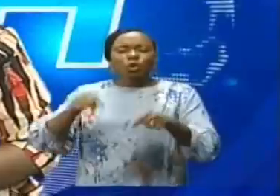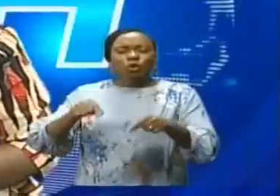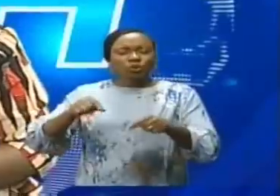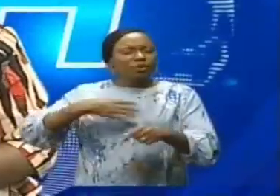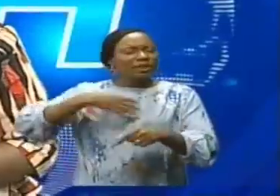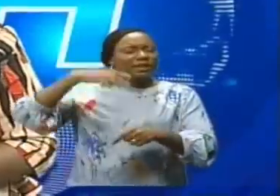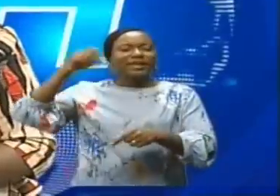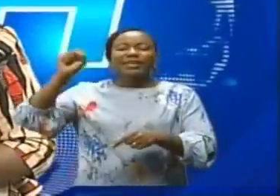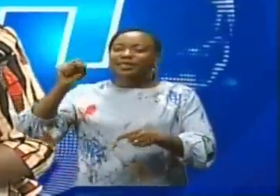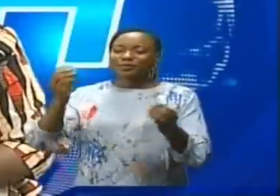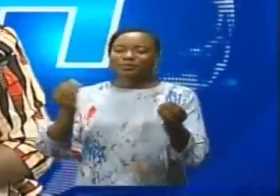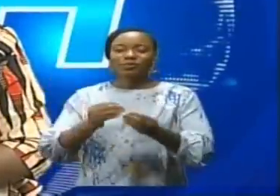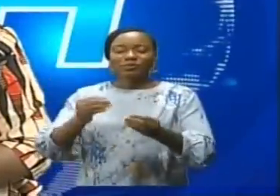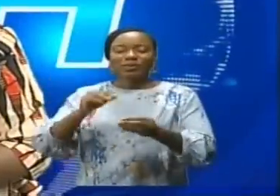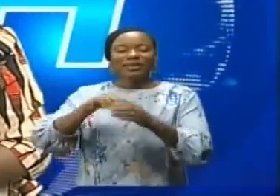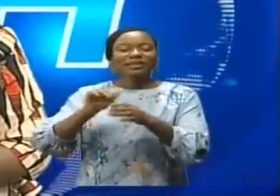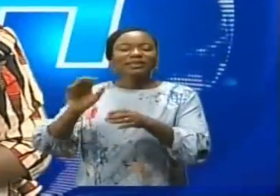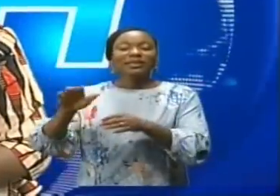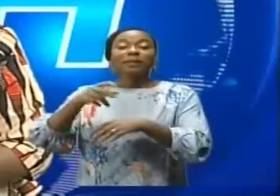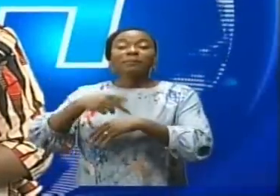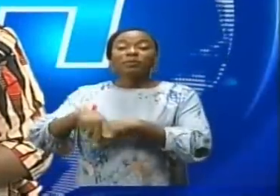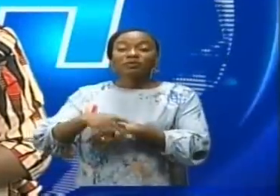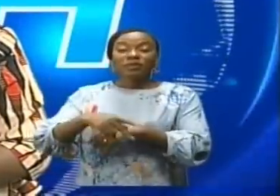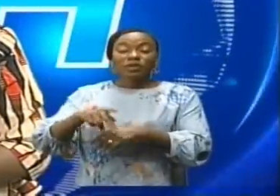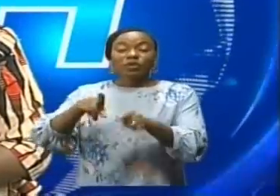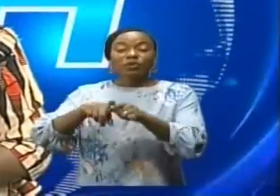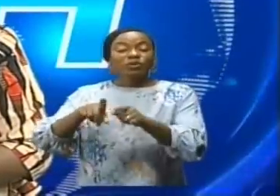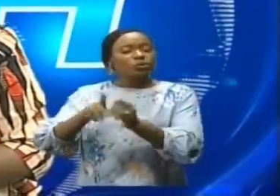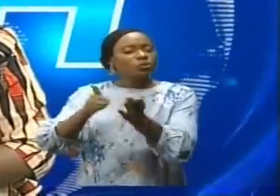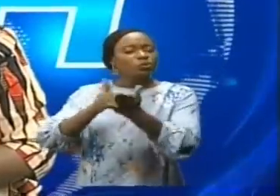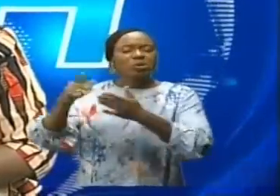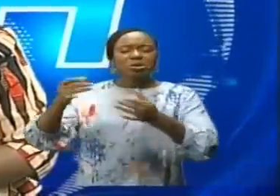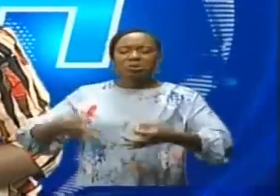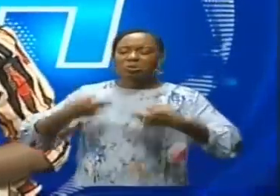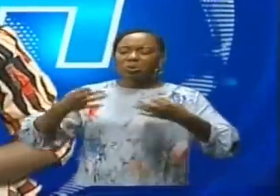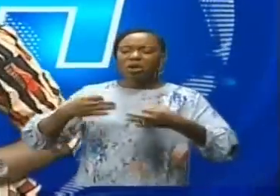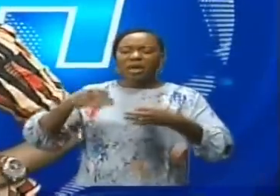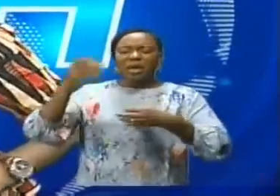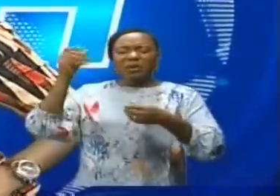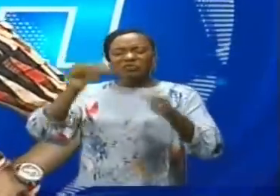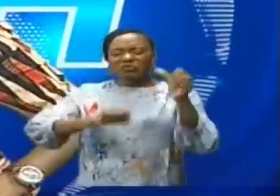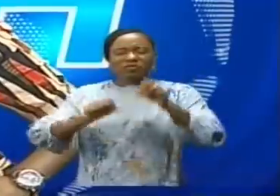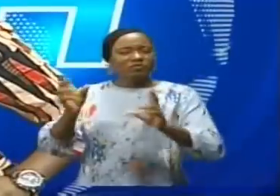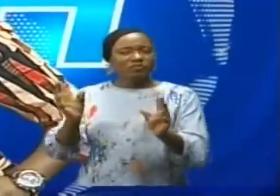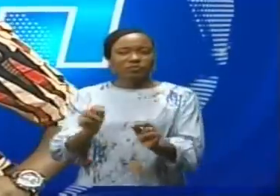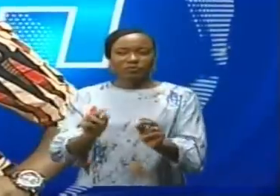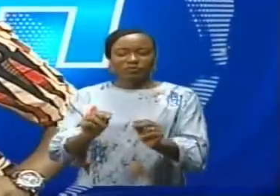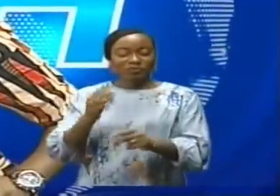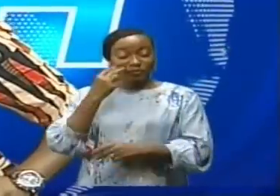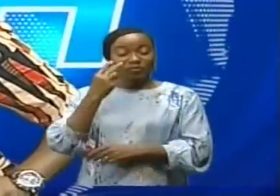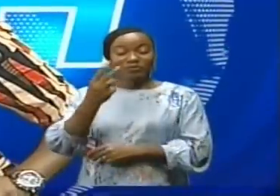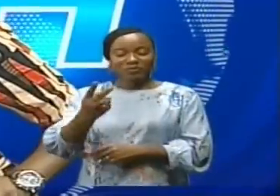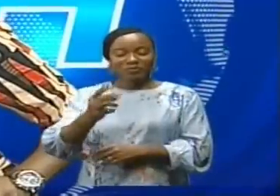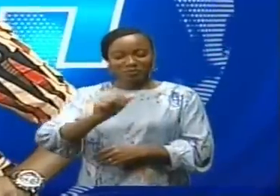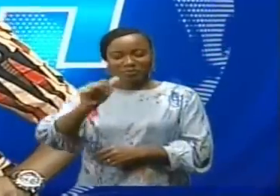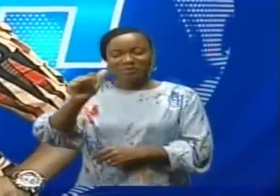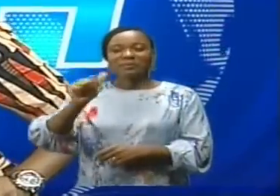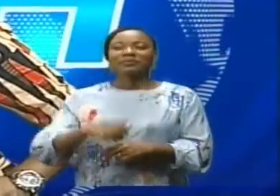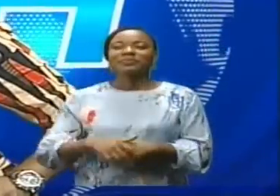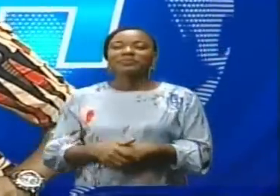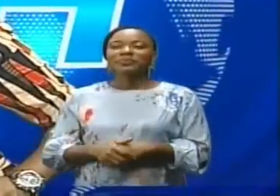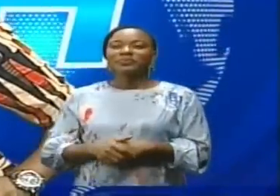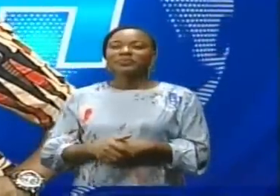'organisation. Dans cette province, les finalistes n'ont pas eu droit à des réjouissances après examen. Serge Mata pour le